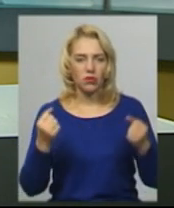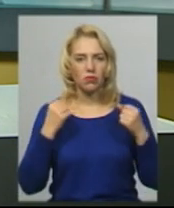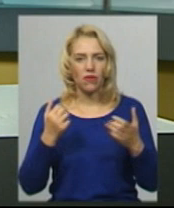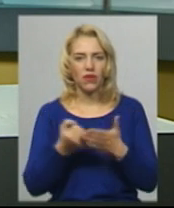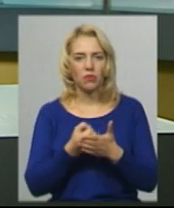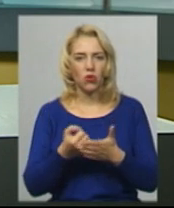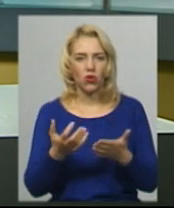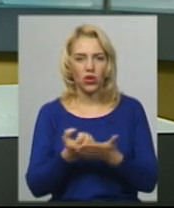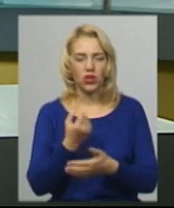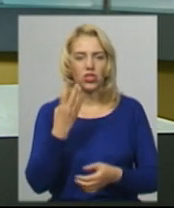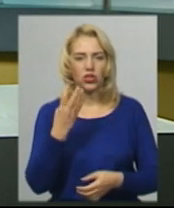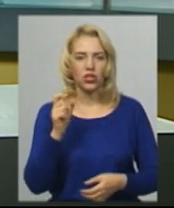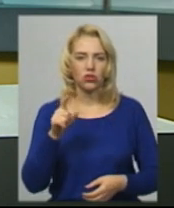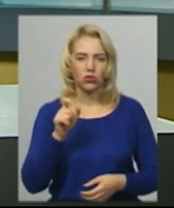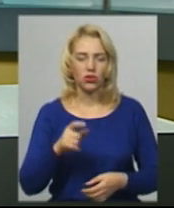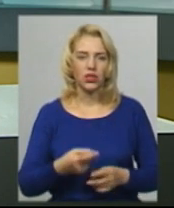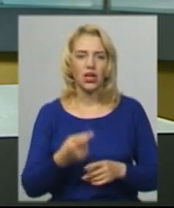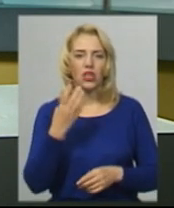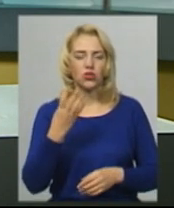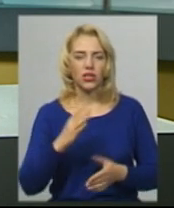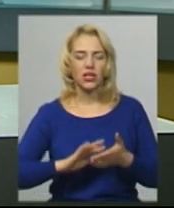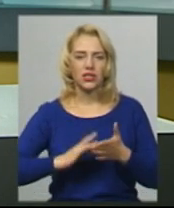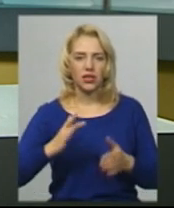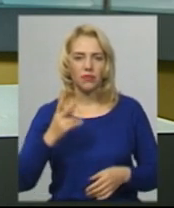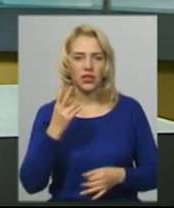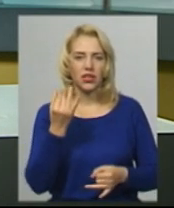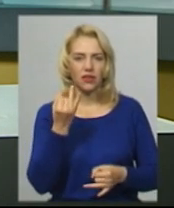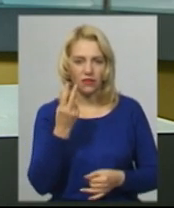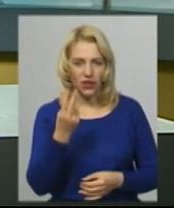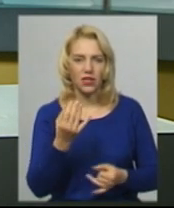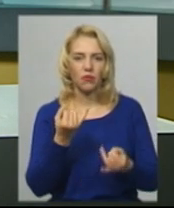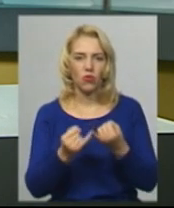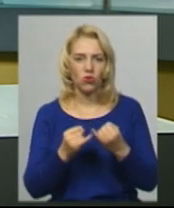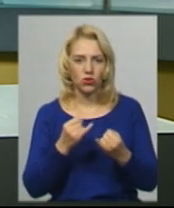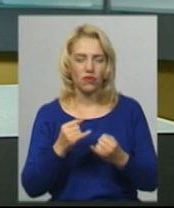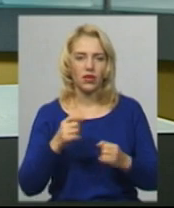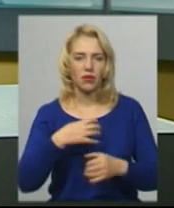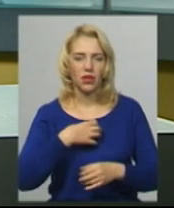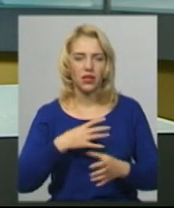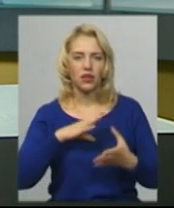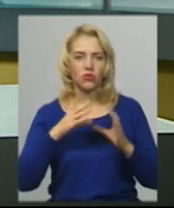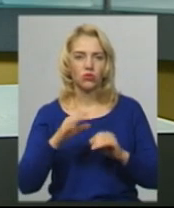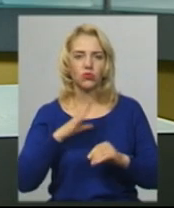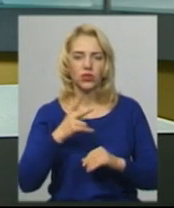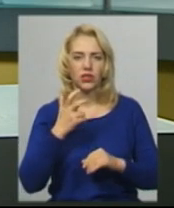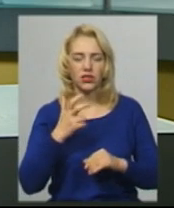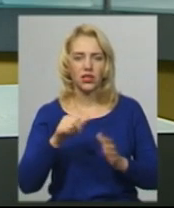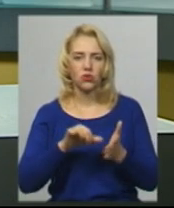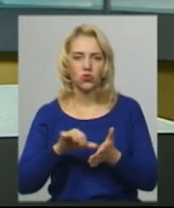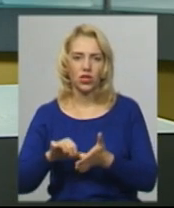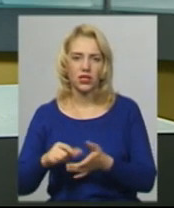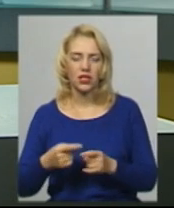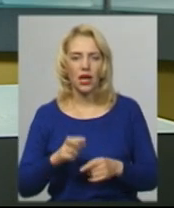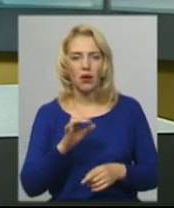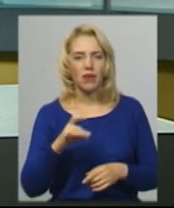4 золотих, 4 срібних та 2 бронзові медалі. Всього на чемпіонаті з кульової стрільби було представлено 300 учасників. Петро